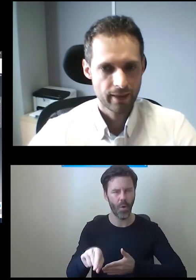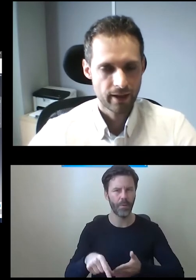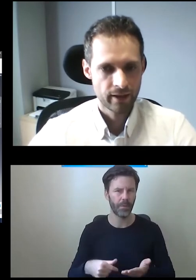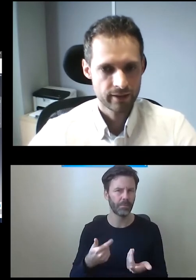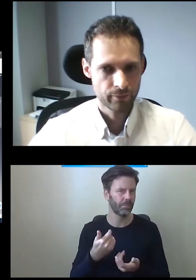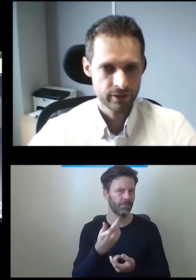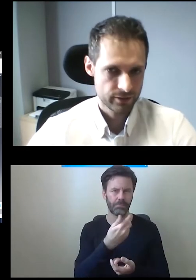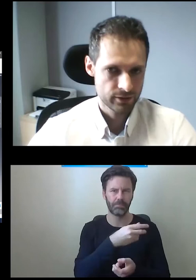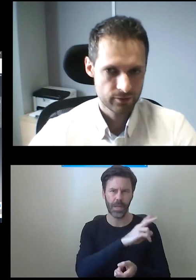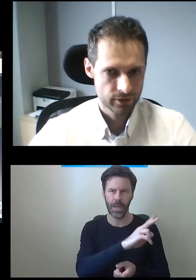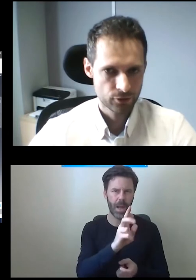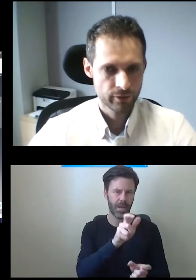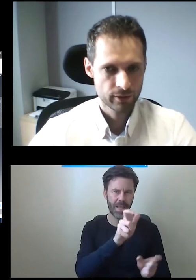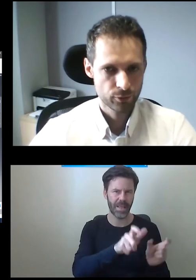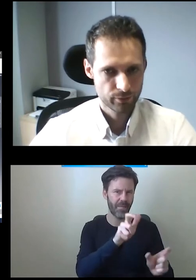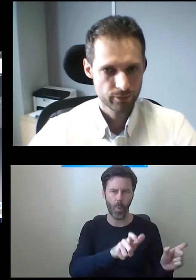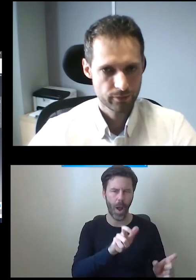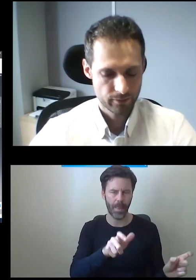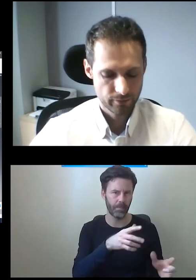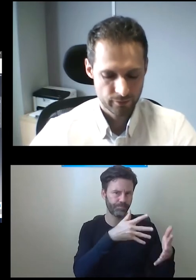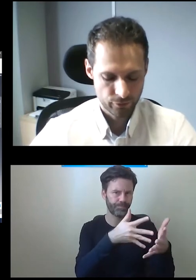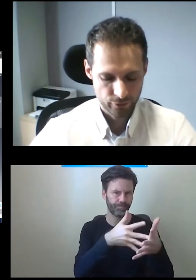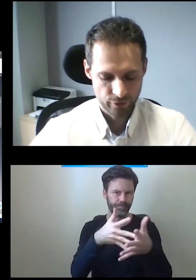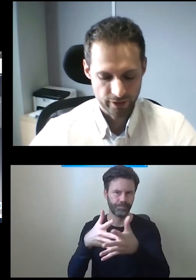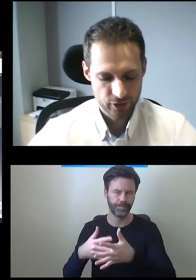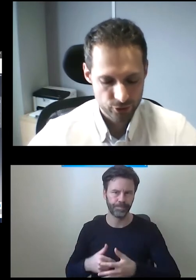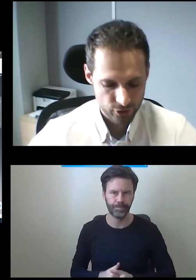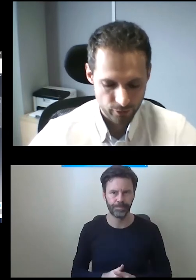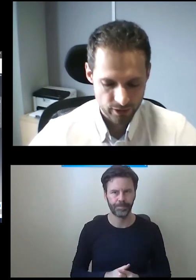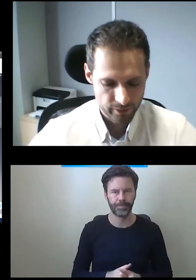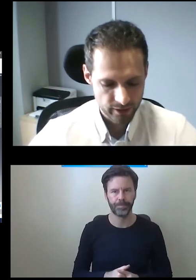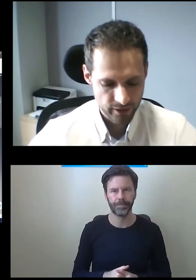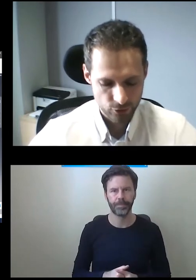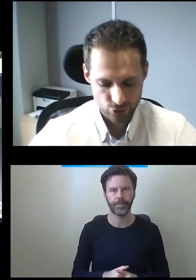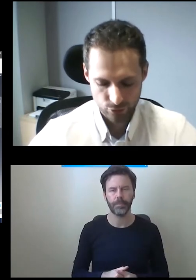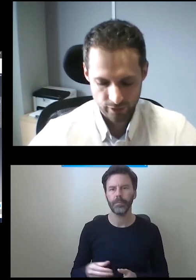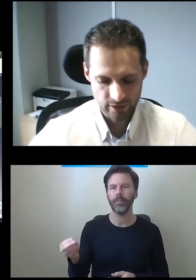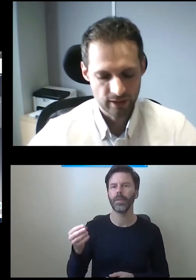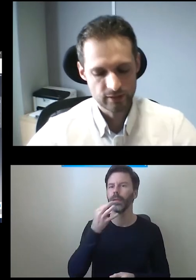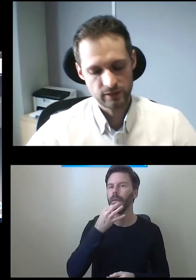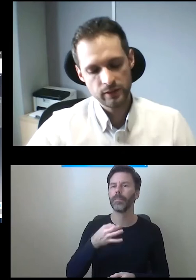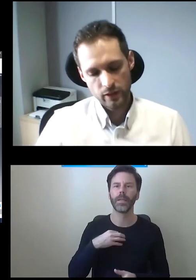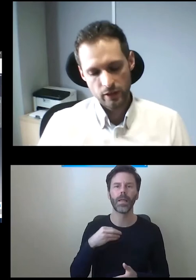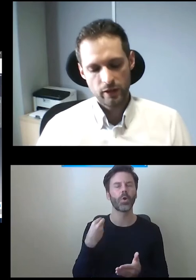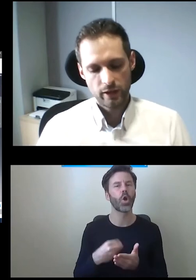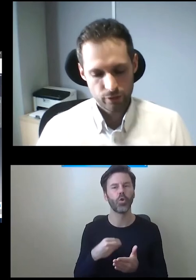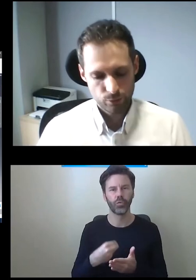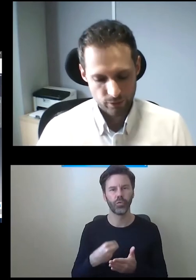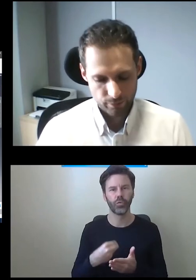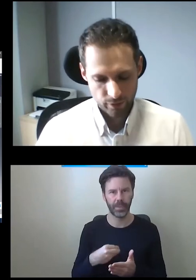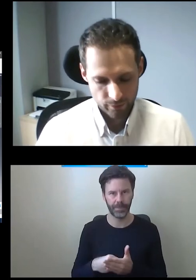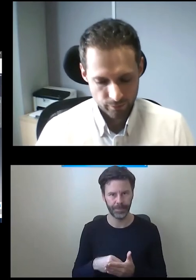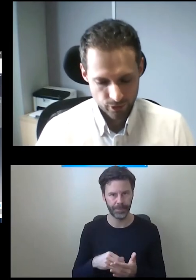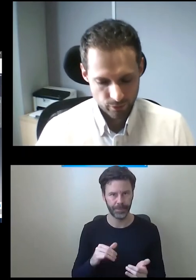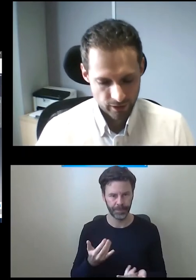tak, jest do zrobienia w sposób dwojaki. Jeśli chodzi o te pytanie kosztów i instalacji, tu